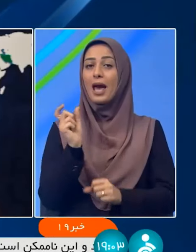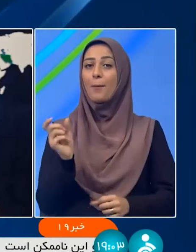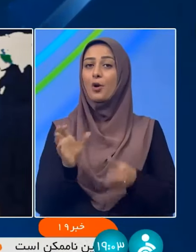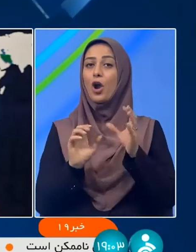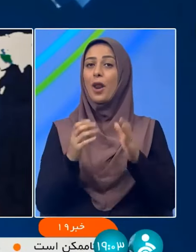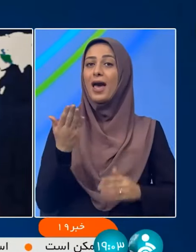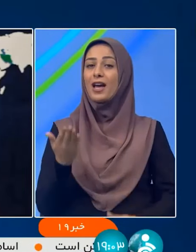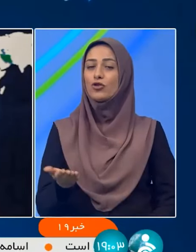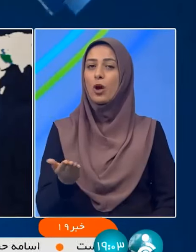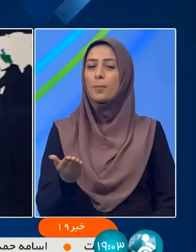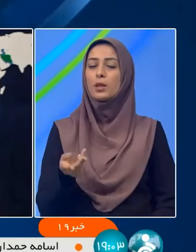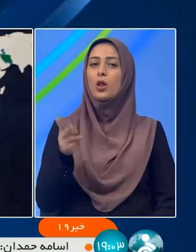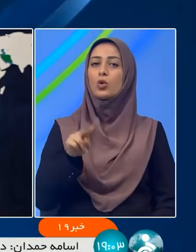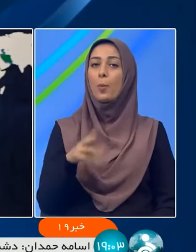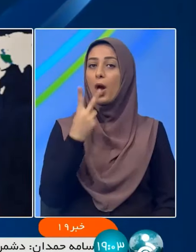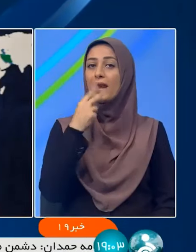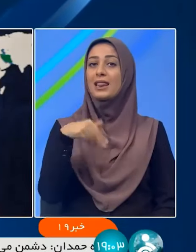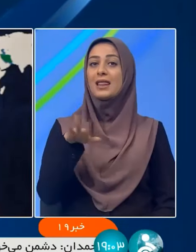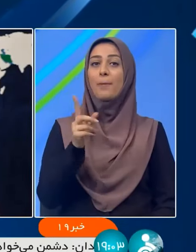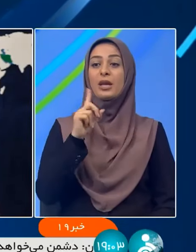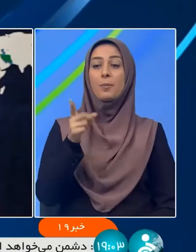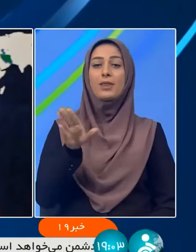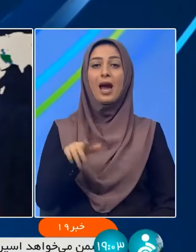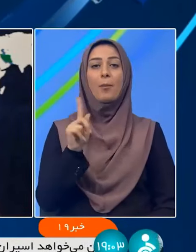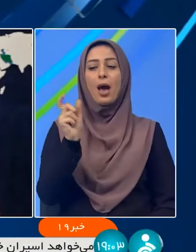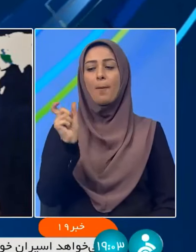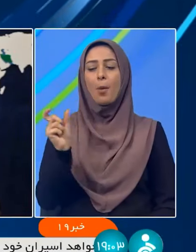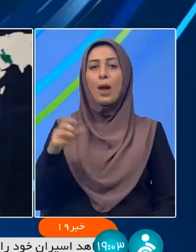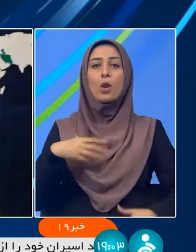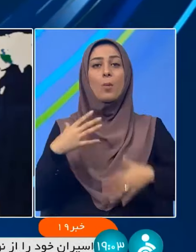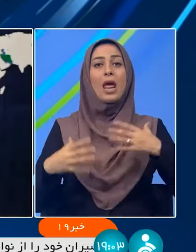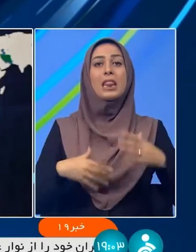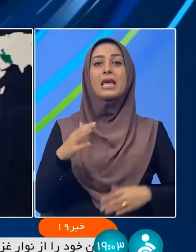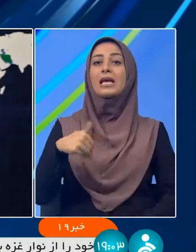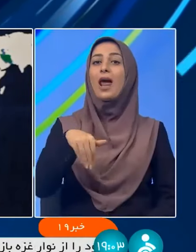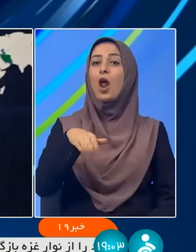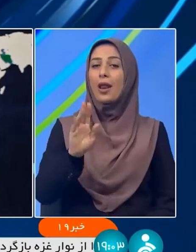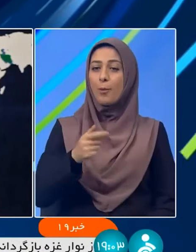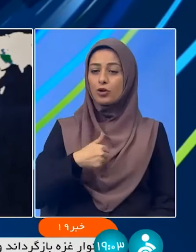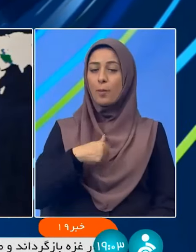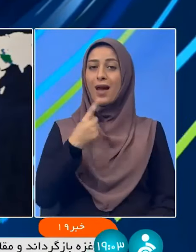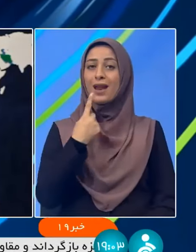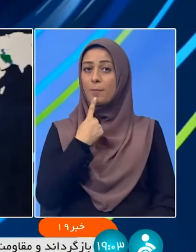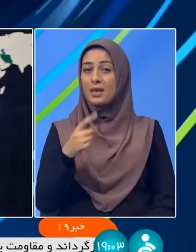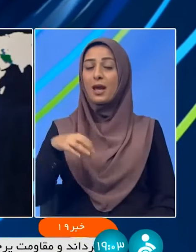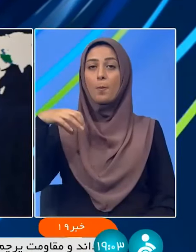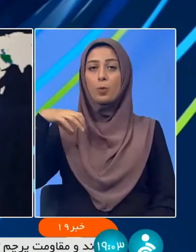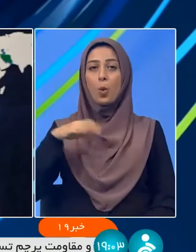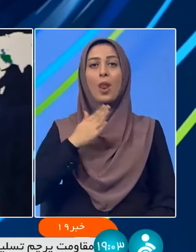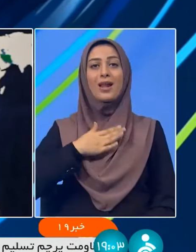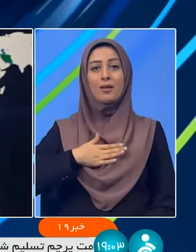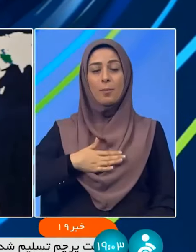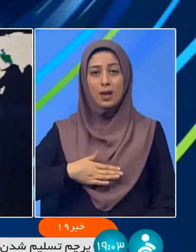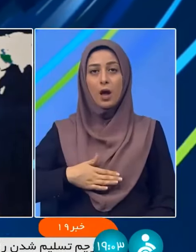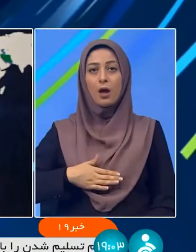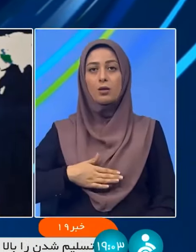نباشیم ولی هیچگونه نگرانی مردم نداشته باشن و این رو هم تحکید بکنم که دولت قصد داره که